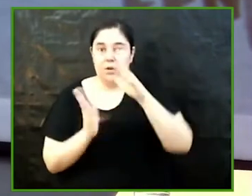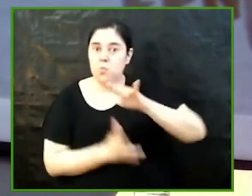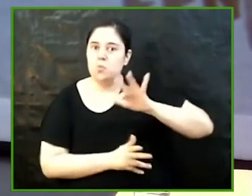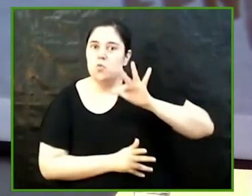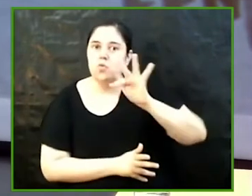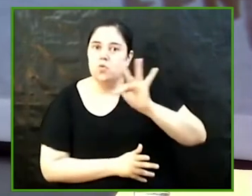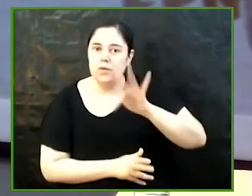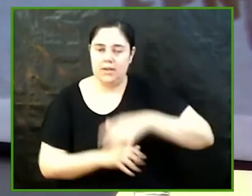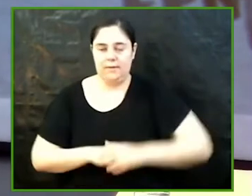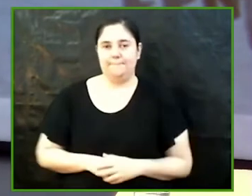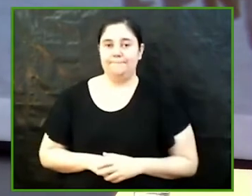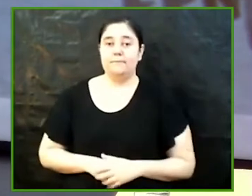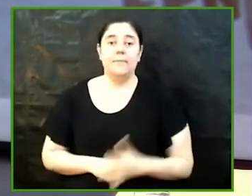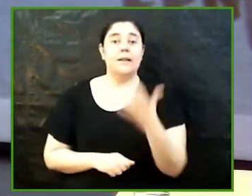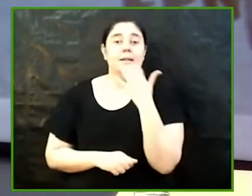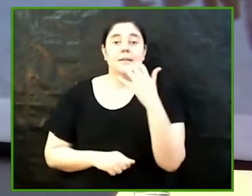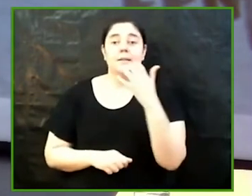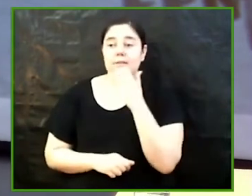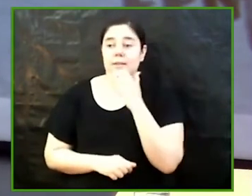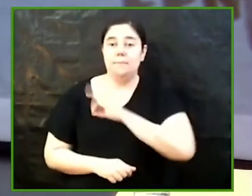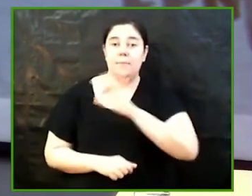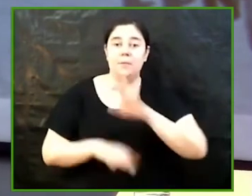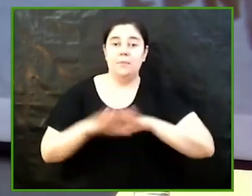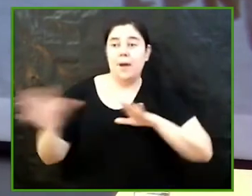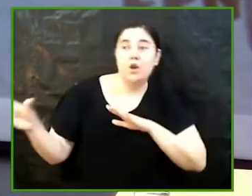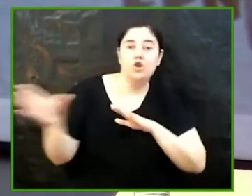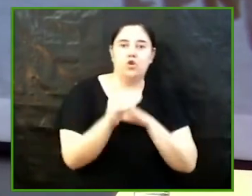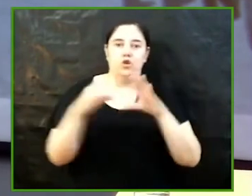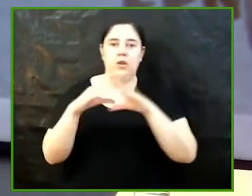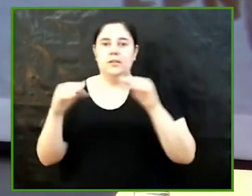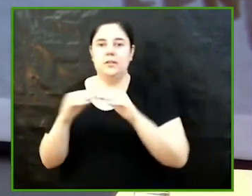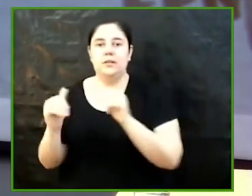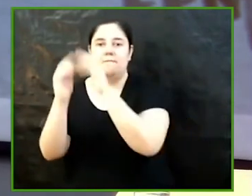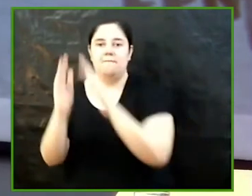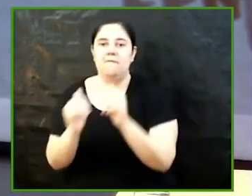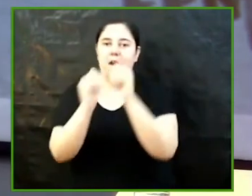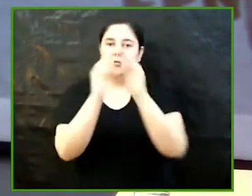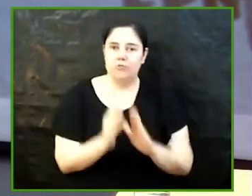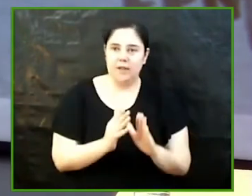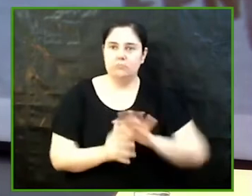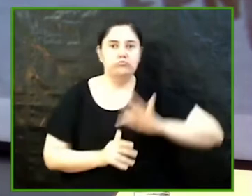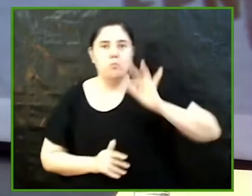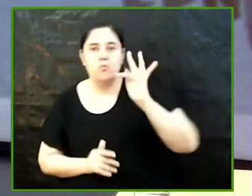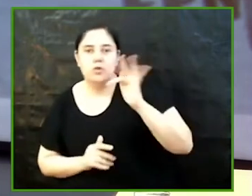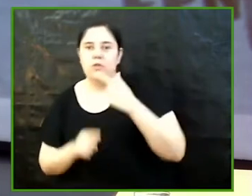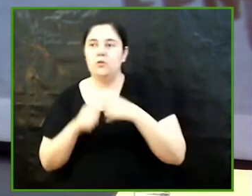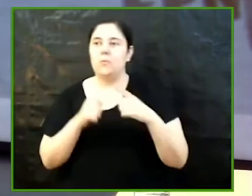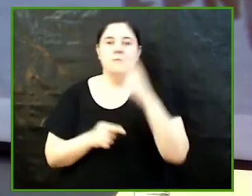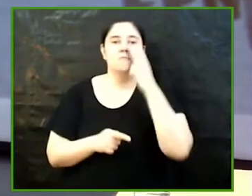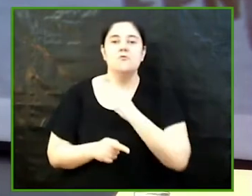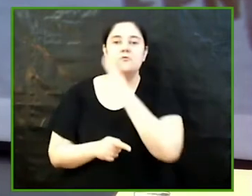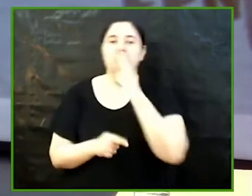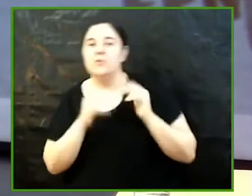arribi a totes les facultats és una bona notícia ja que significa el compromís amb la igualtat de gènere i la no